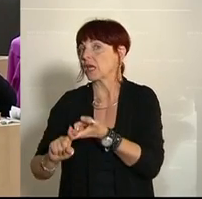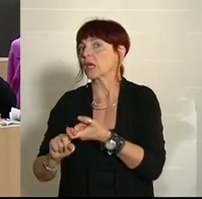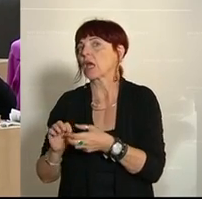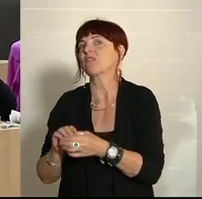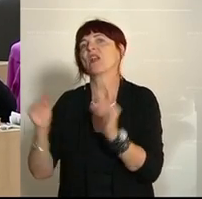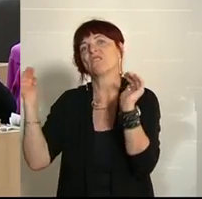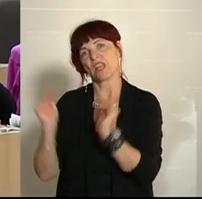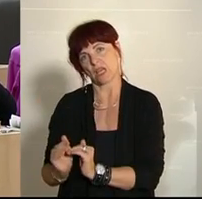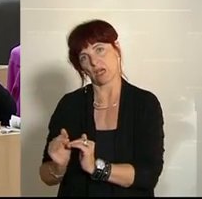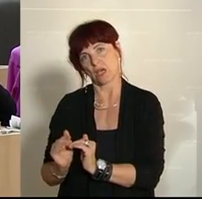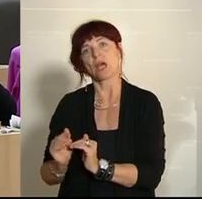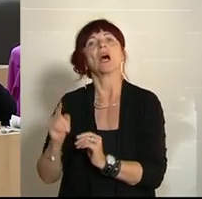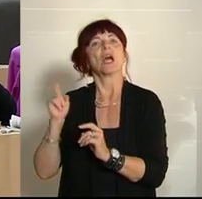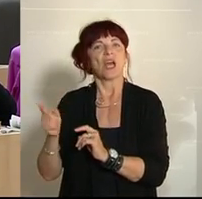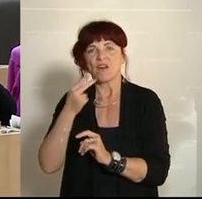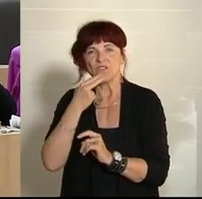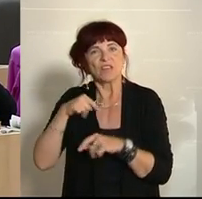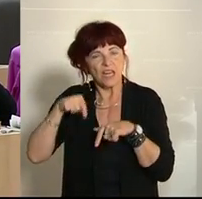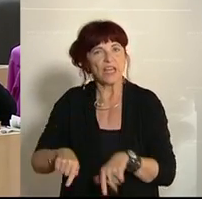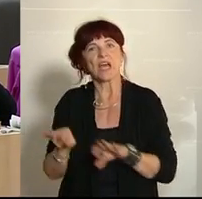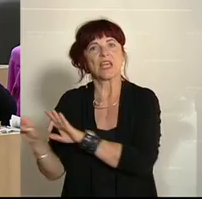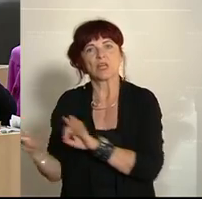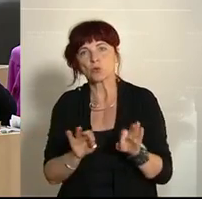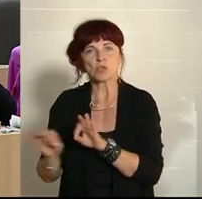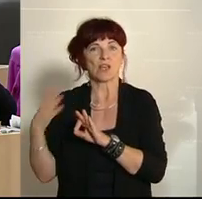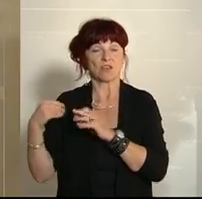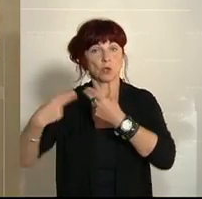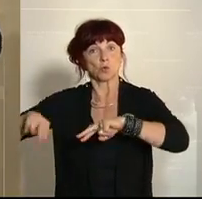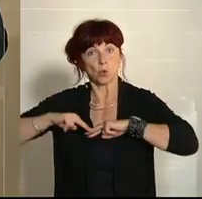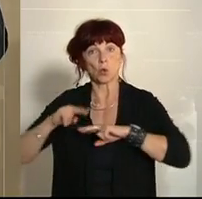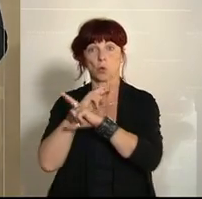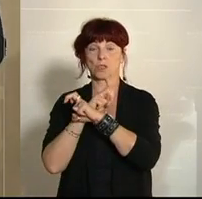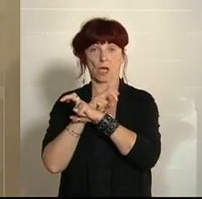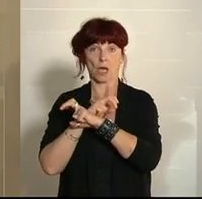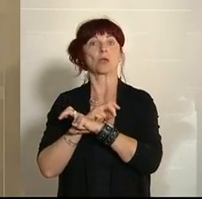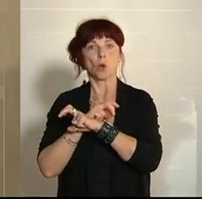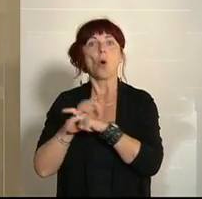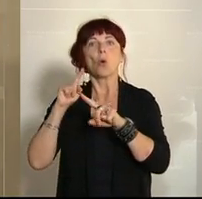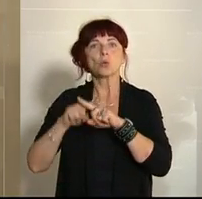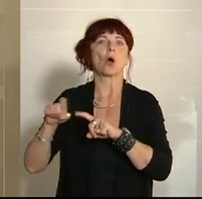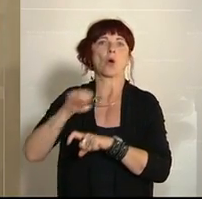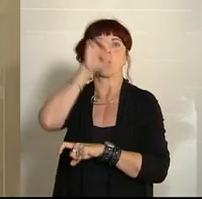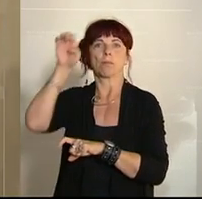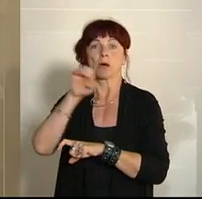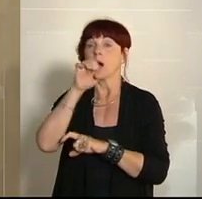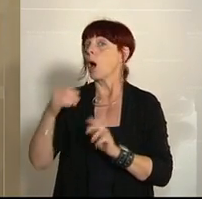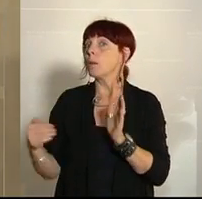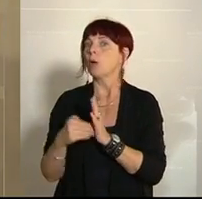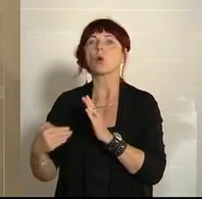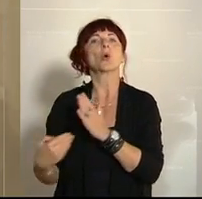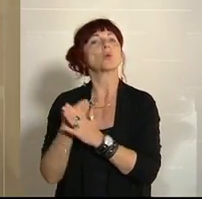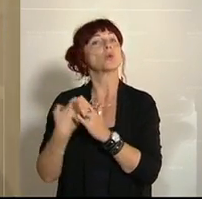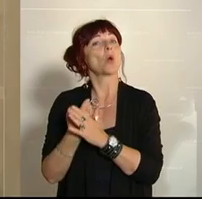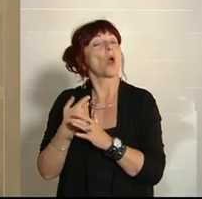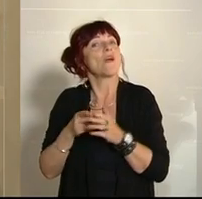Industrie, wir wollen Arzneimittelhersteller in Österreich und Europa ansiedeln. Und da brauchen wir auch neue Modelle, wie